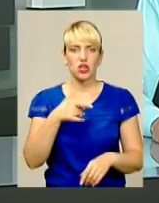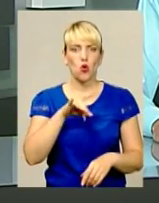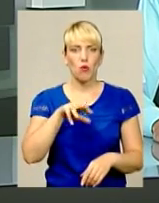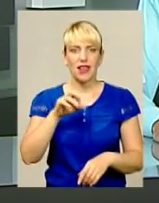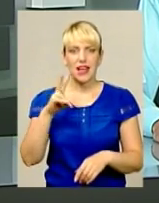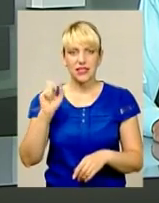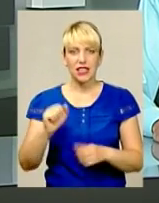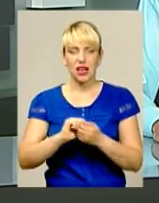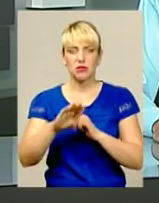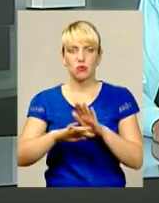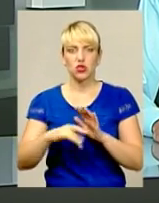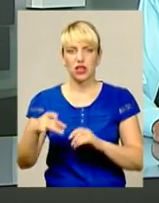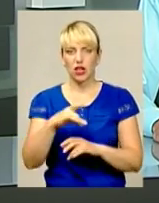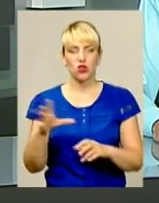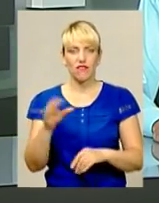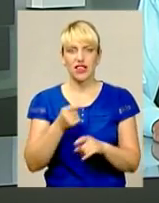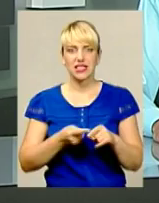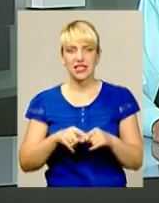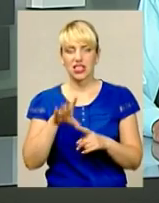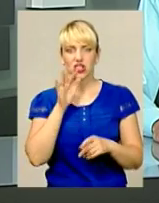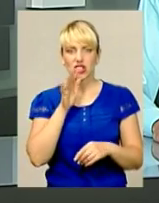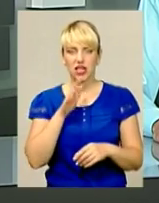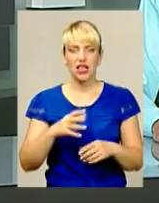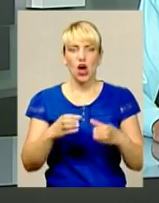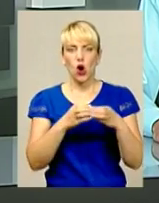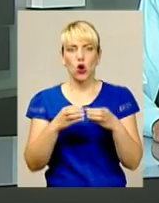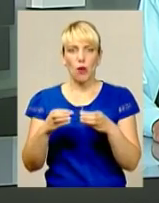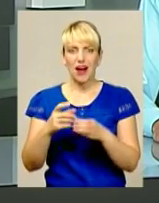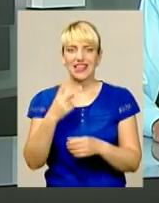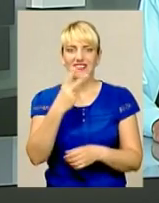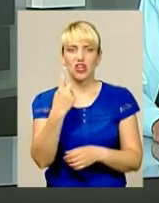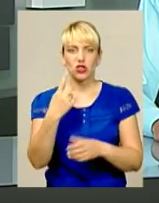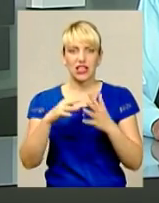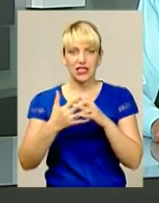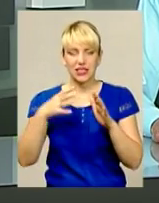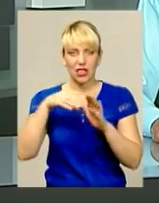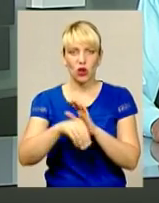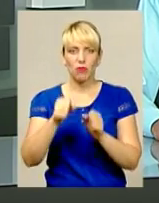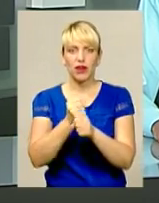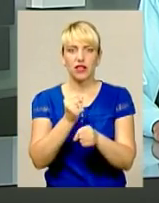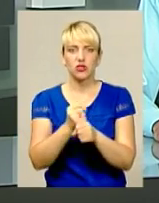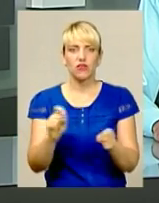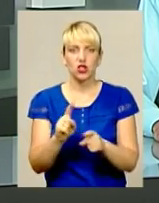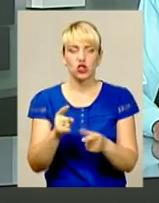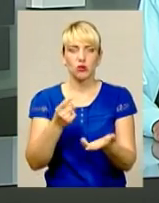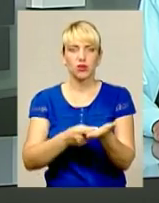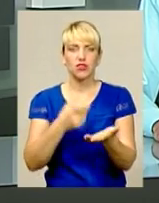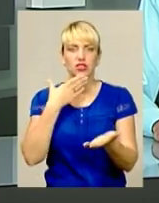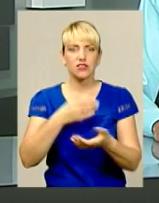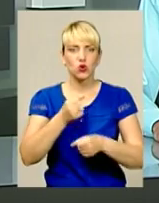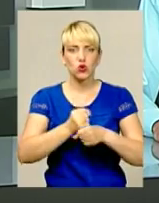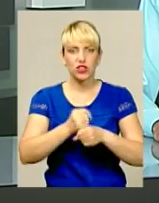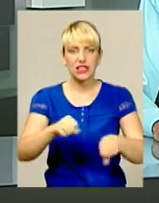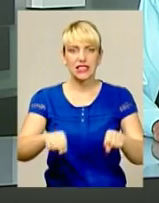що у Кам'янець-Подільському районі. Весь цей час громада із 21 села працювала, аби довести свою дієздатність. На її